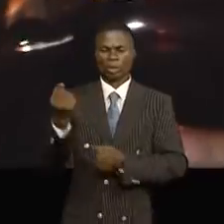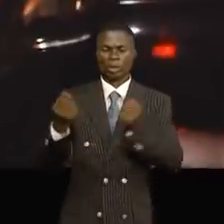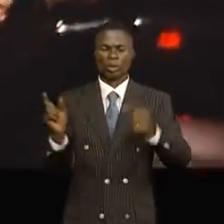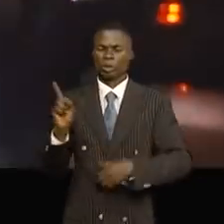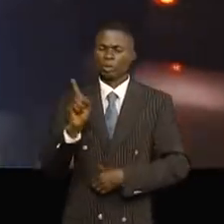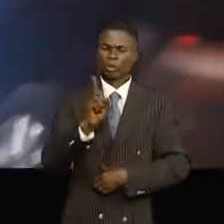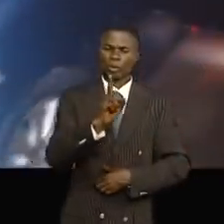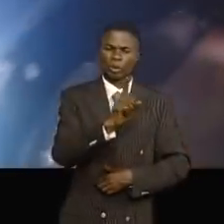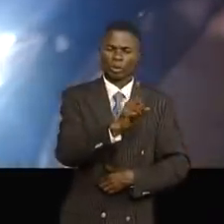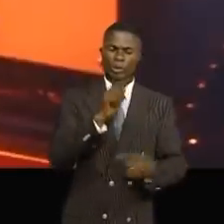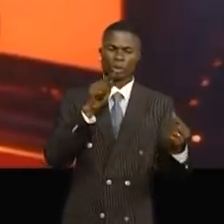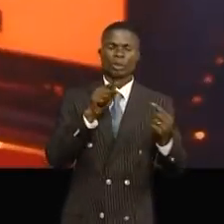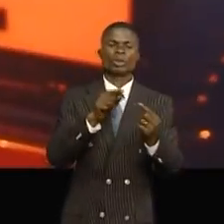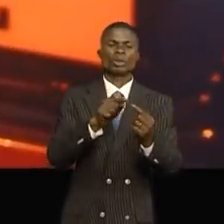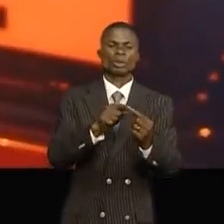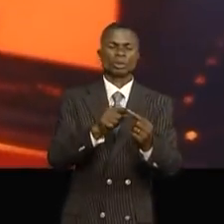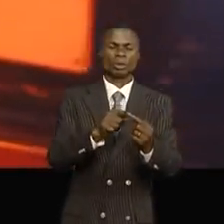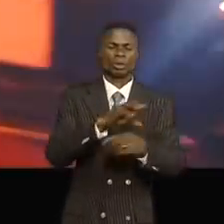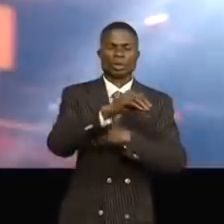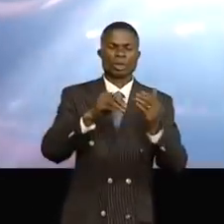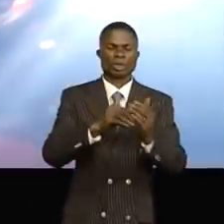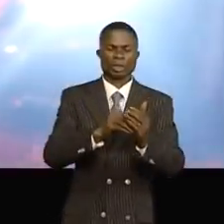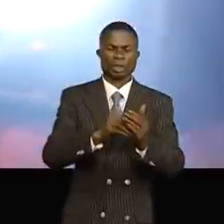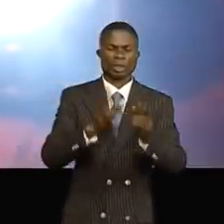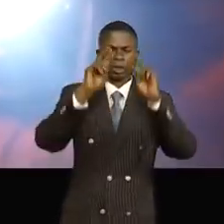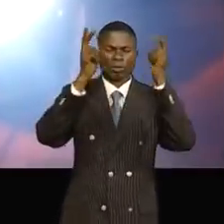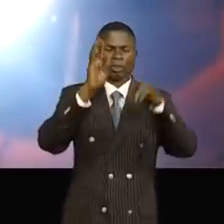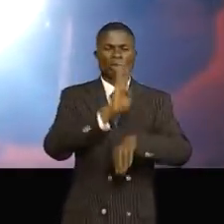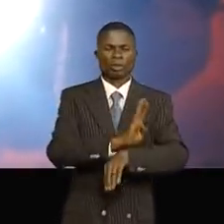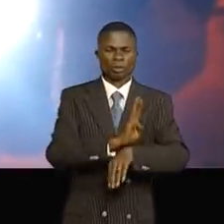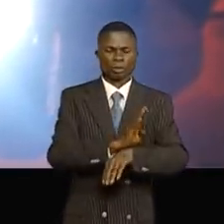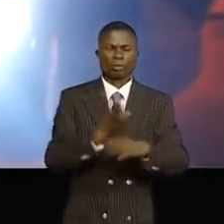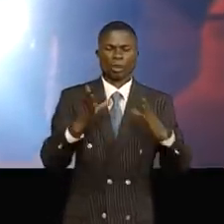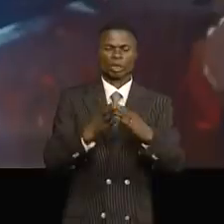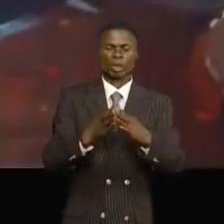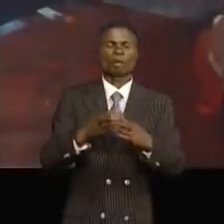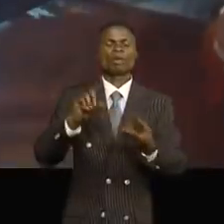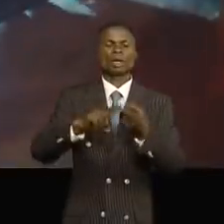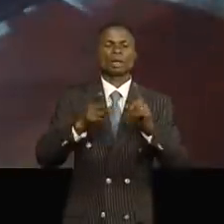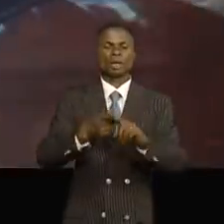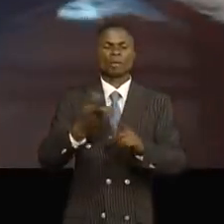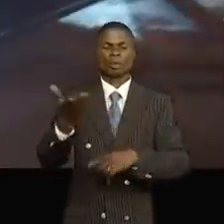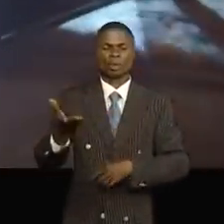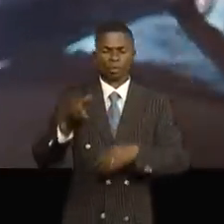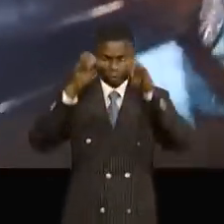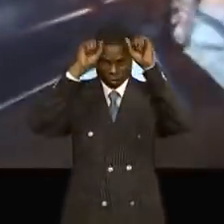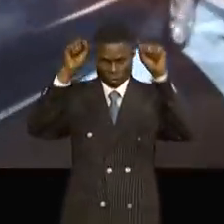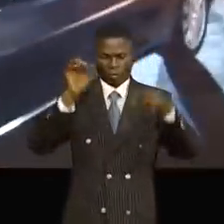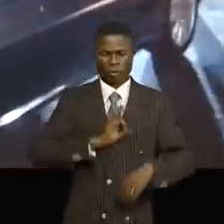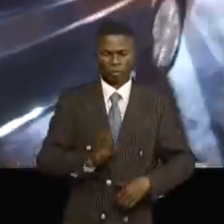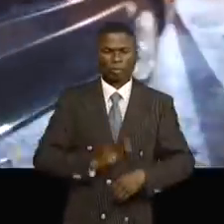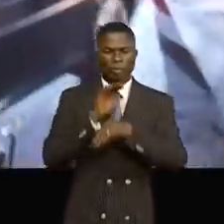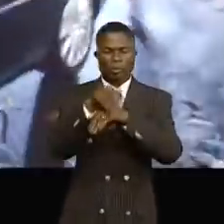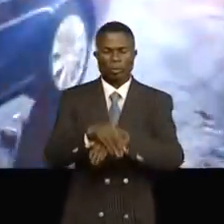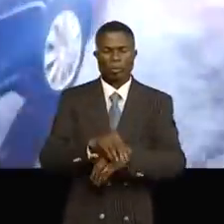présidentiel s'est ébranlé vers le centre-ville de Brazzaville. En compagnie de ses pairs, le chef de l'état assistera ce